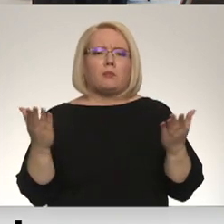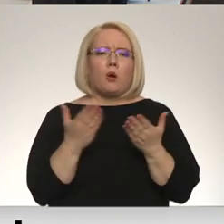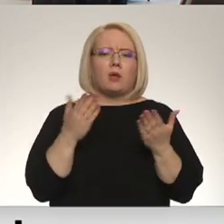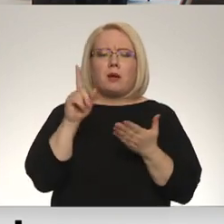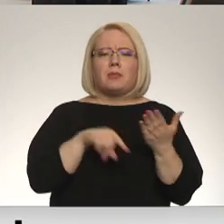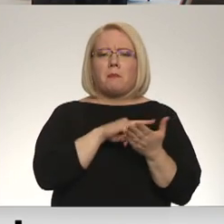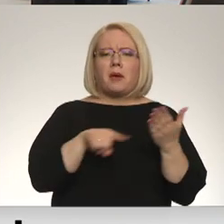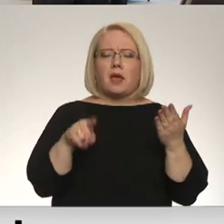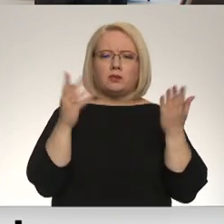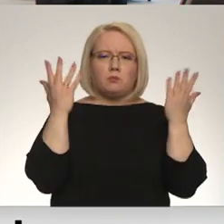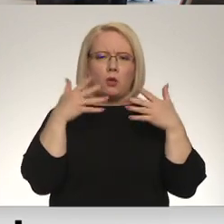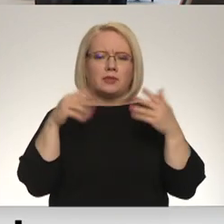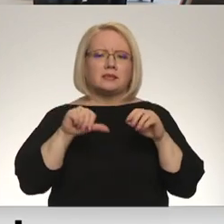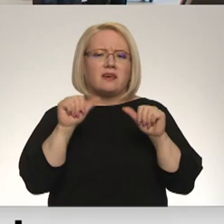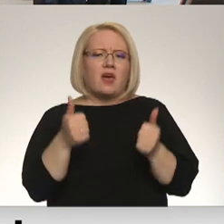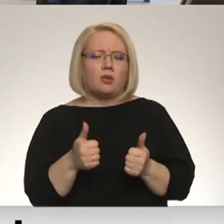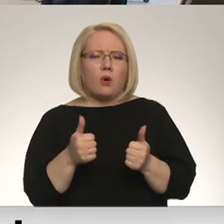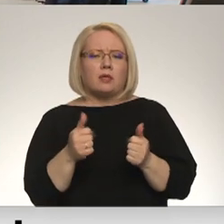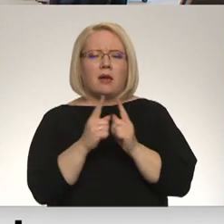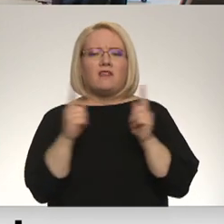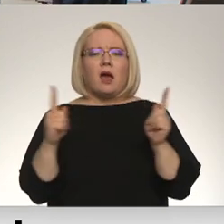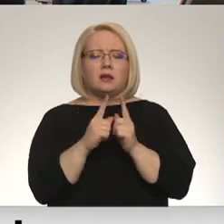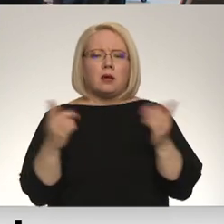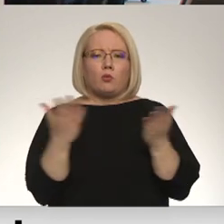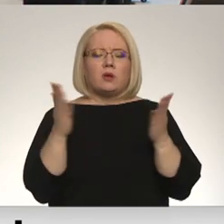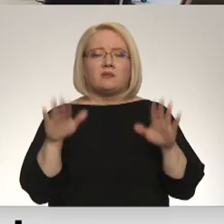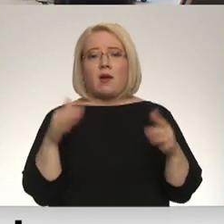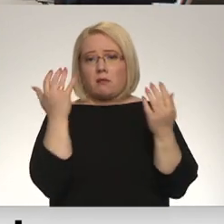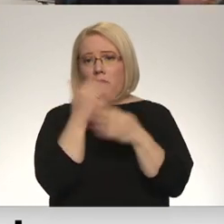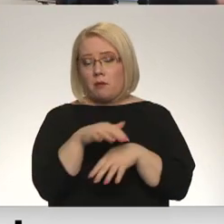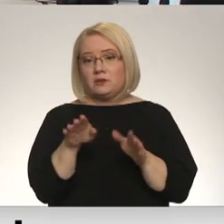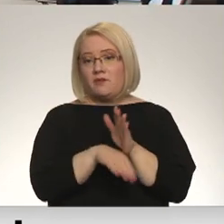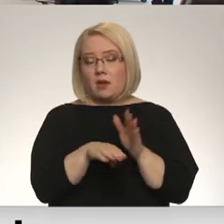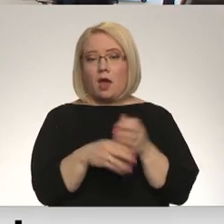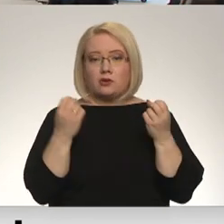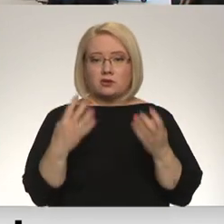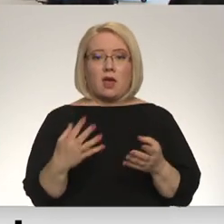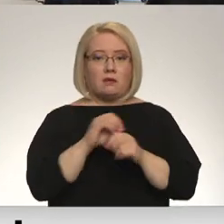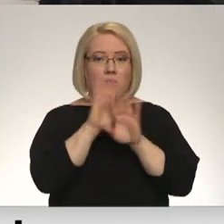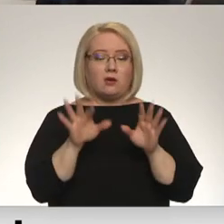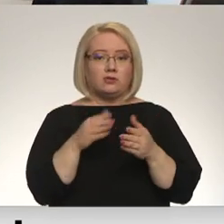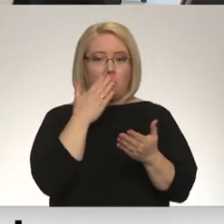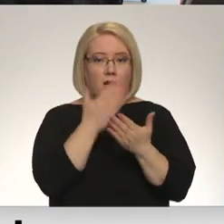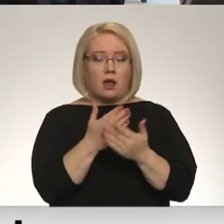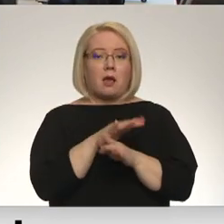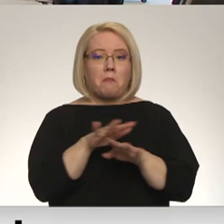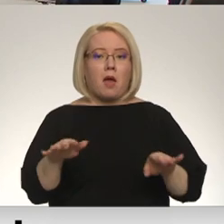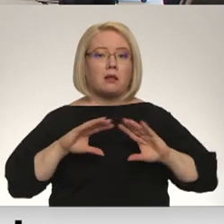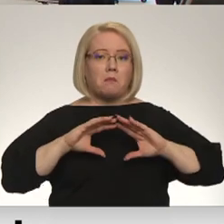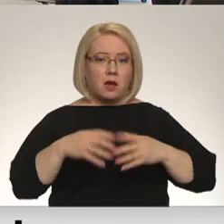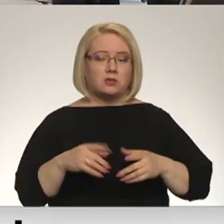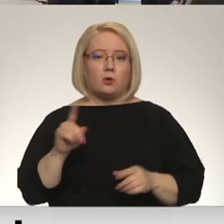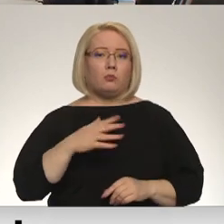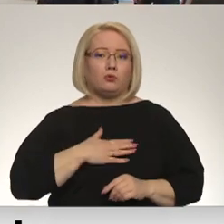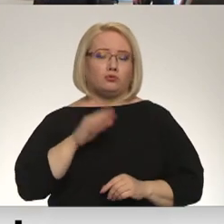nepareiz politiski veidotām frāzēm, kuras var pārprast. Mēs vienkārši skaidru un gaišu parādam, ka bērni pasaulē ir tā